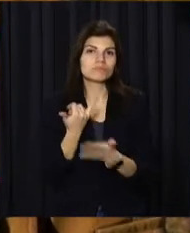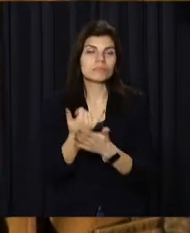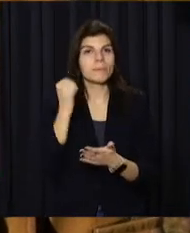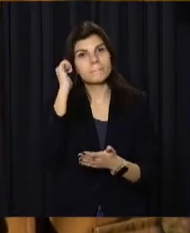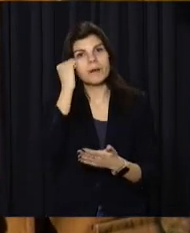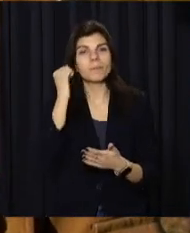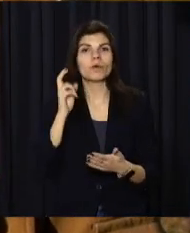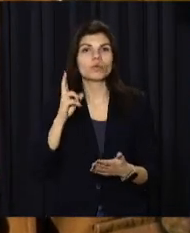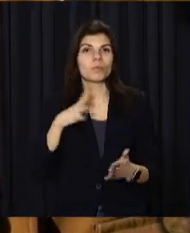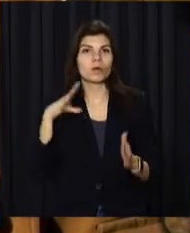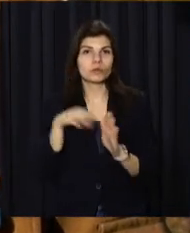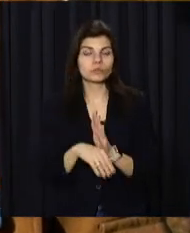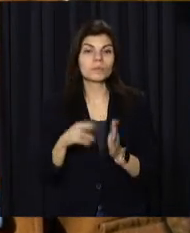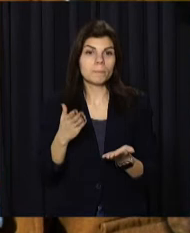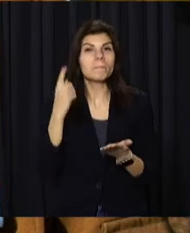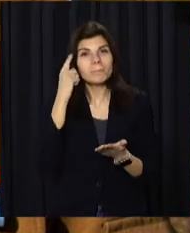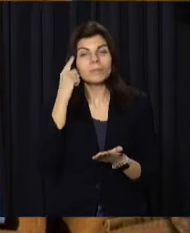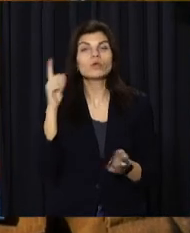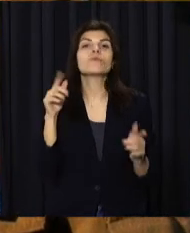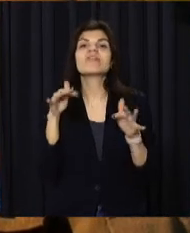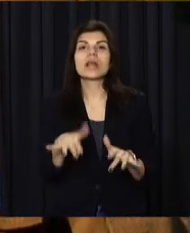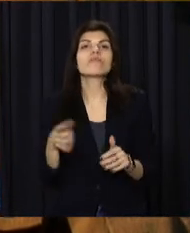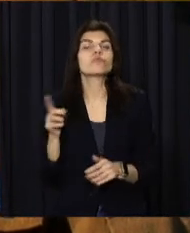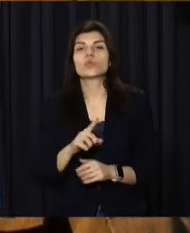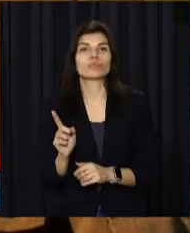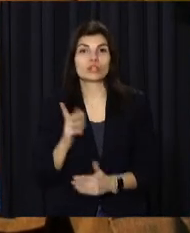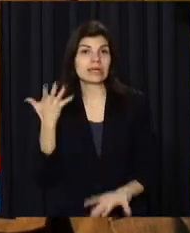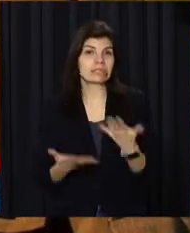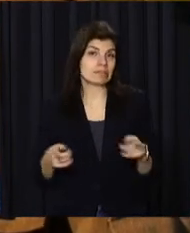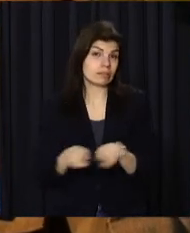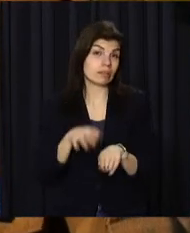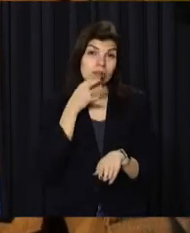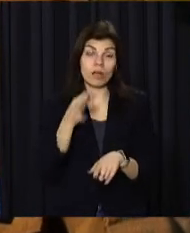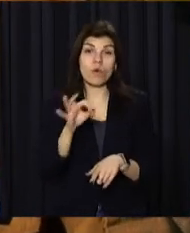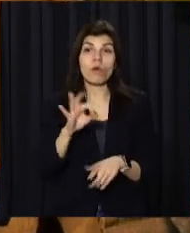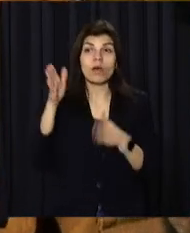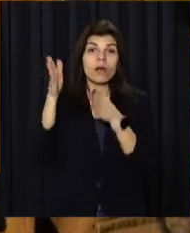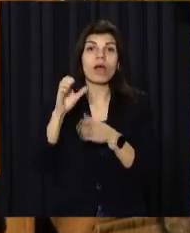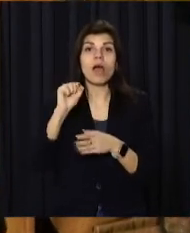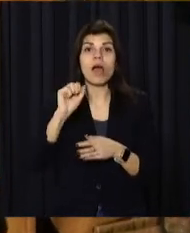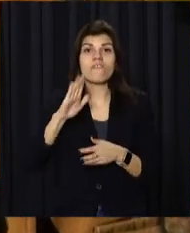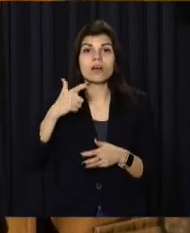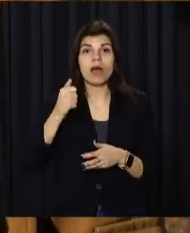погибшим. Понимаєте, діло в тому, що, якщо так сказати про Афганистан, то